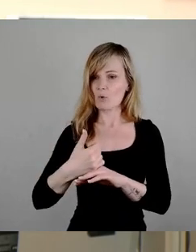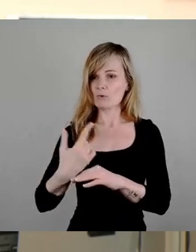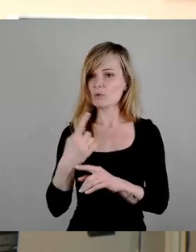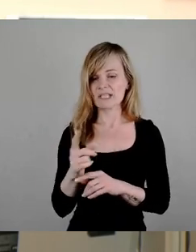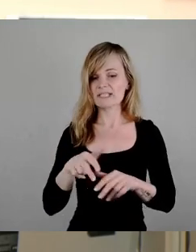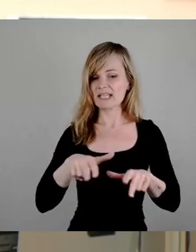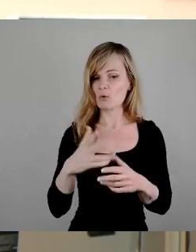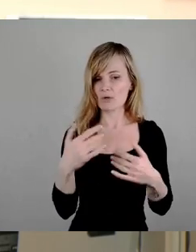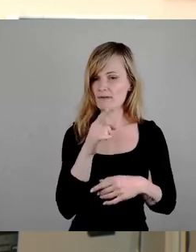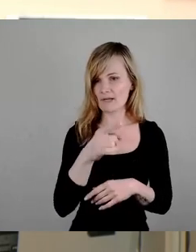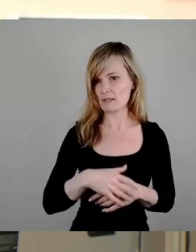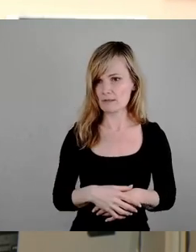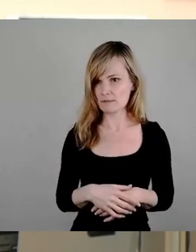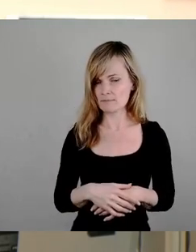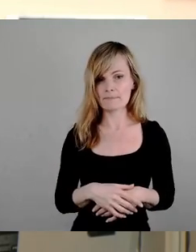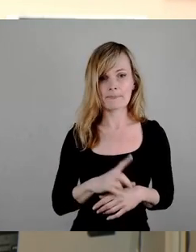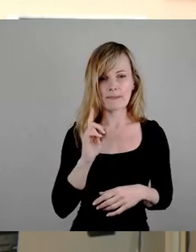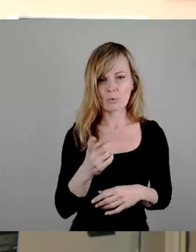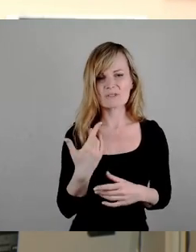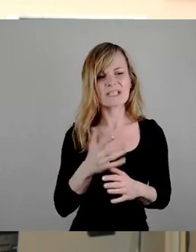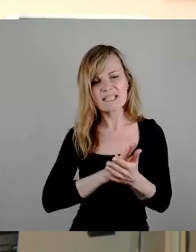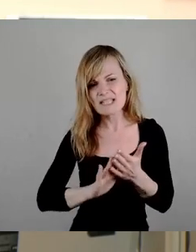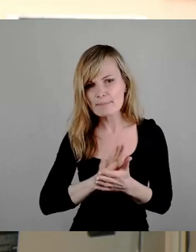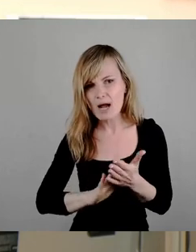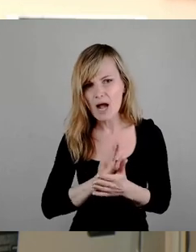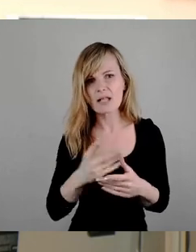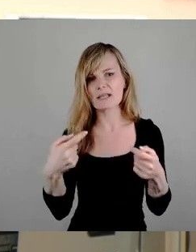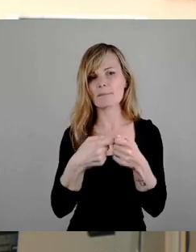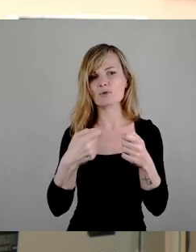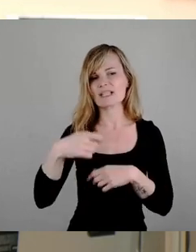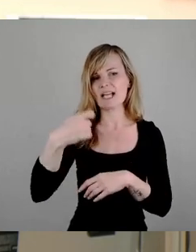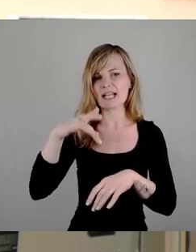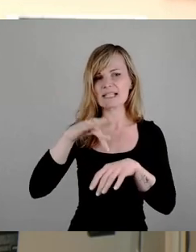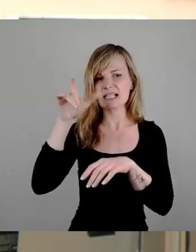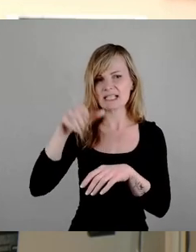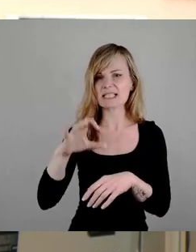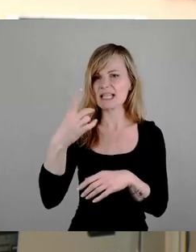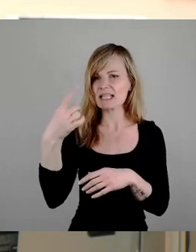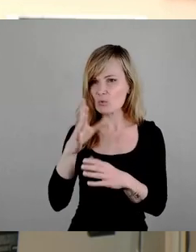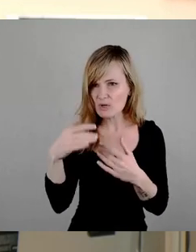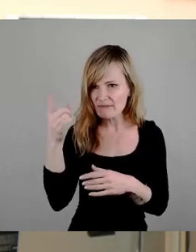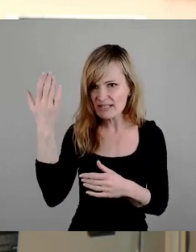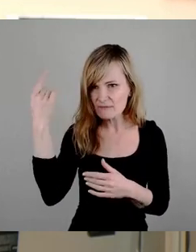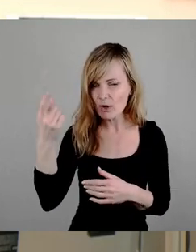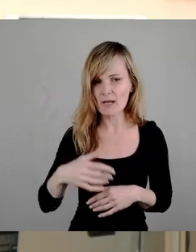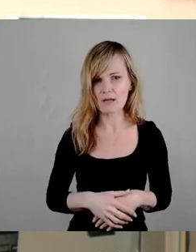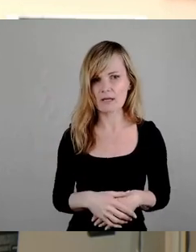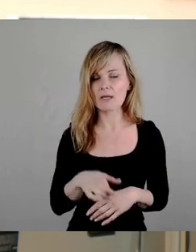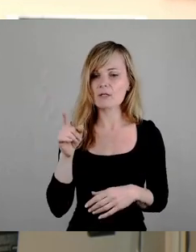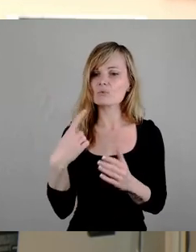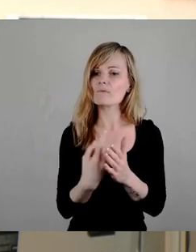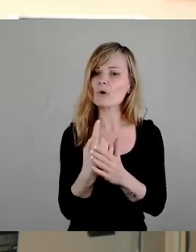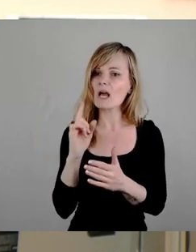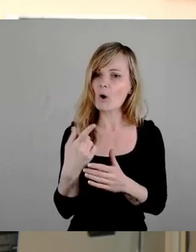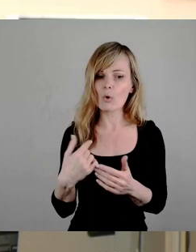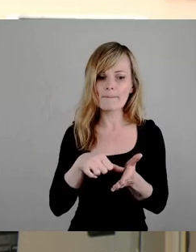gewesen. Und außerdem hätte es wohl niemals eine Bundeskanzlerin der CDU gegeben. Sie fordern auch die Bezahlkarte